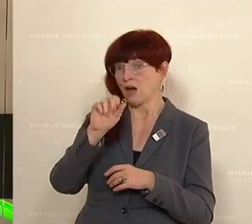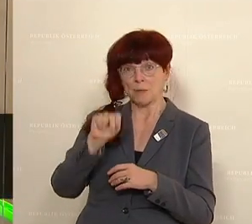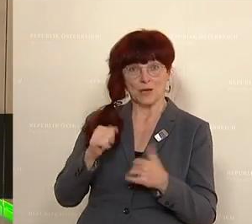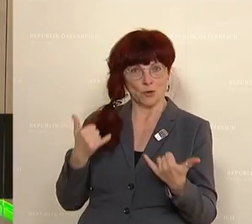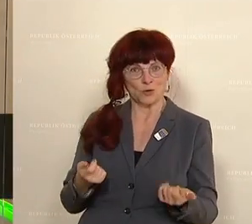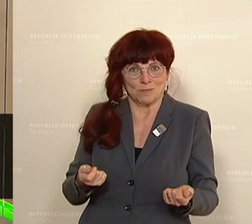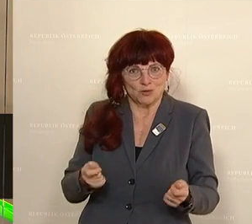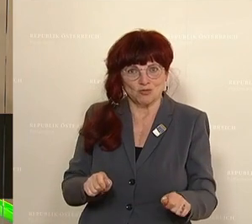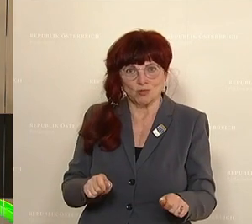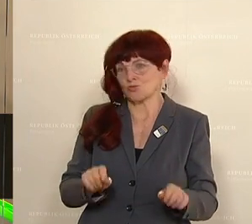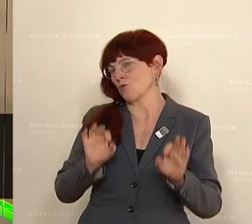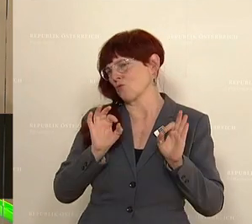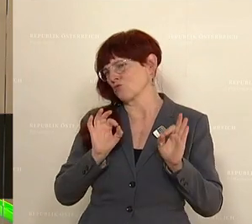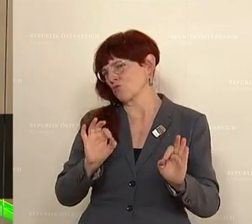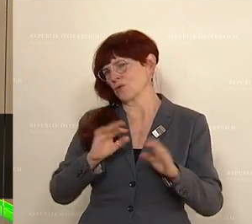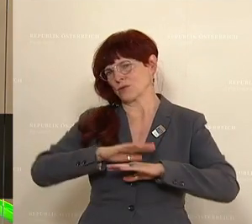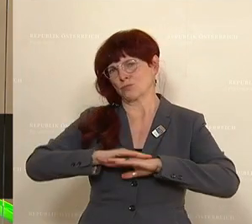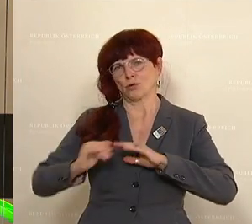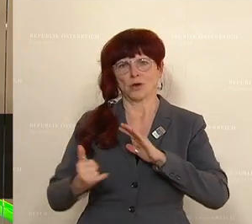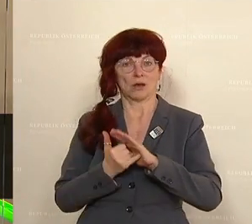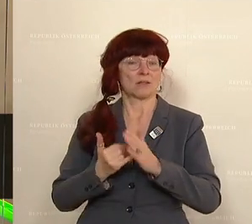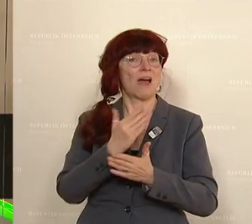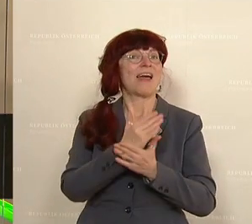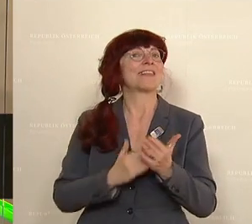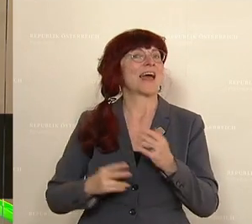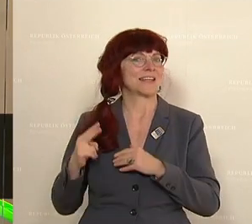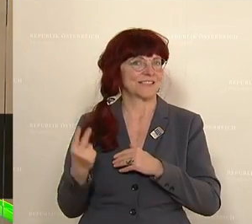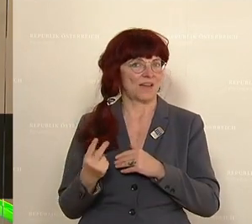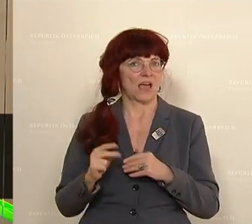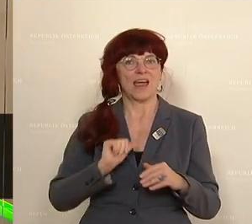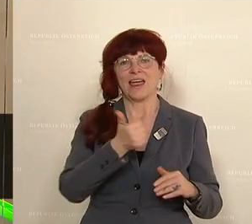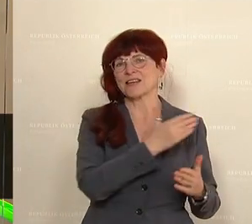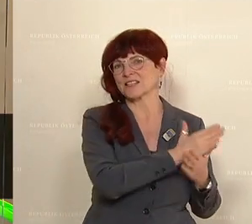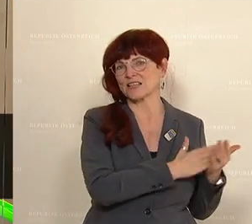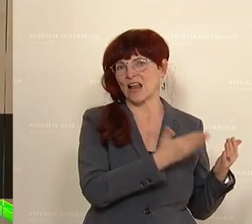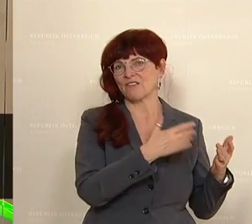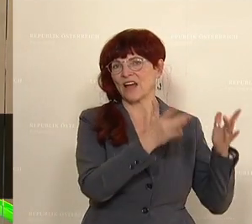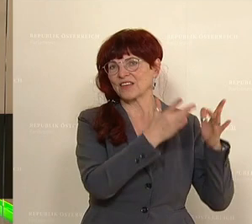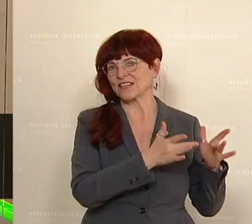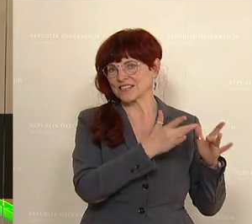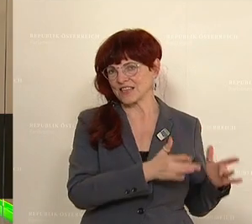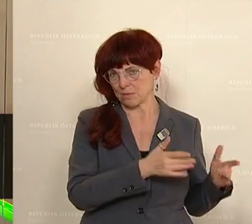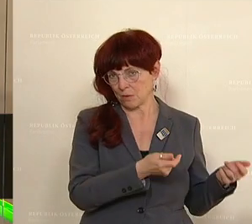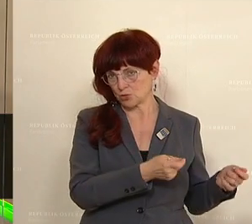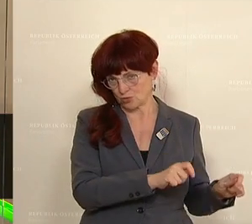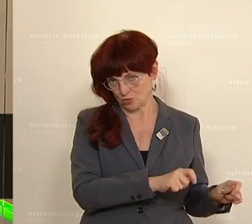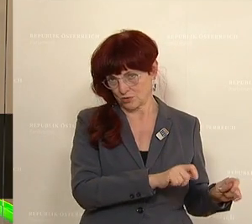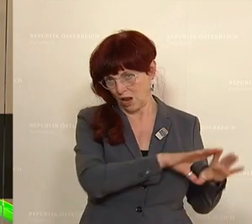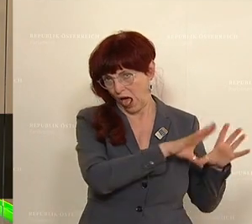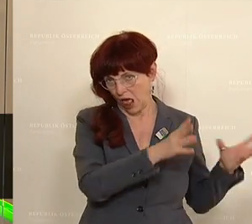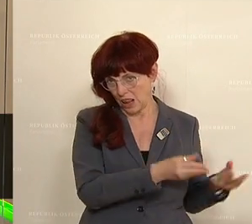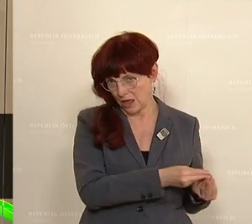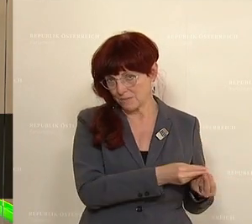wir heute ein wirklich gutes Projekt, Teil 2. Den ersten Teil haben wir ja im Dezember miteinander, alle miteinander beschlossen. Nun